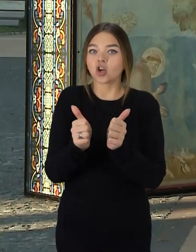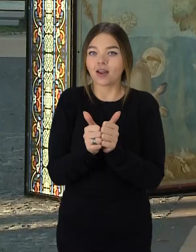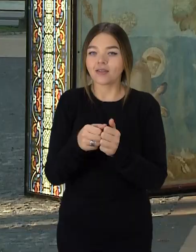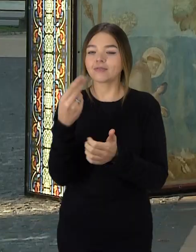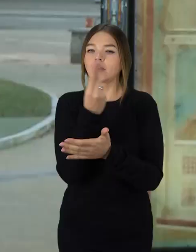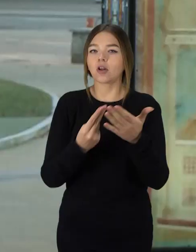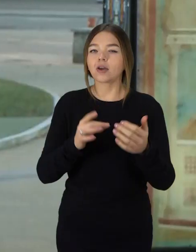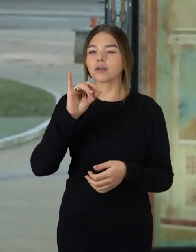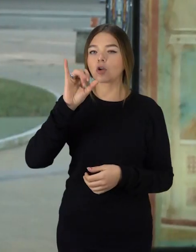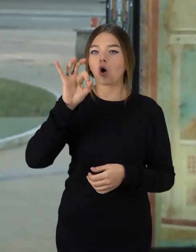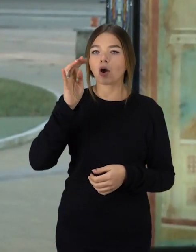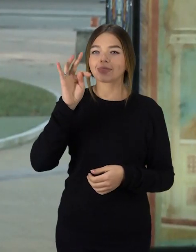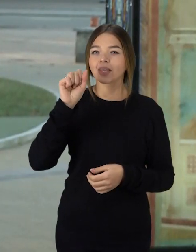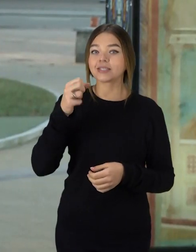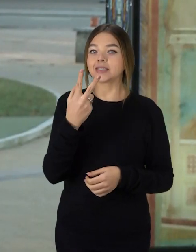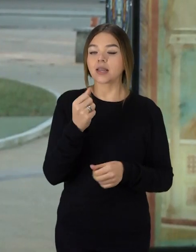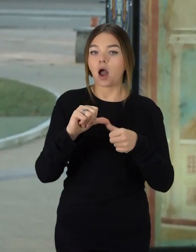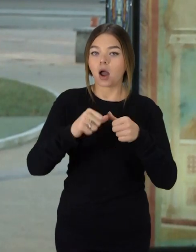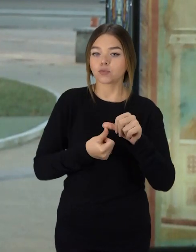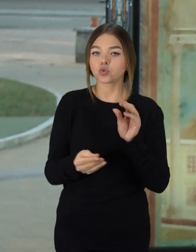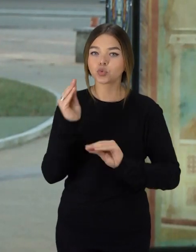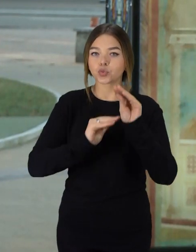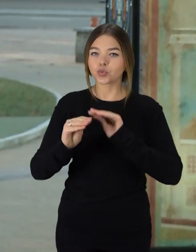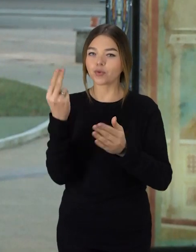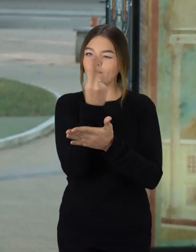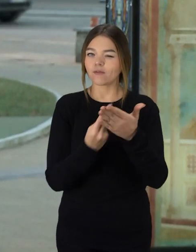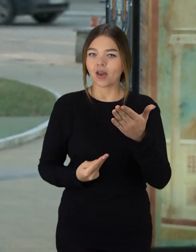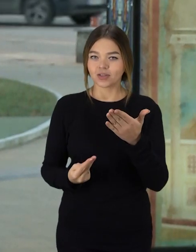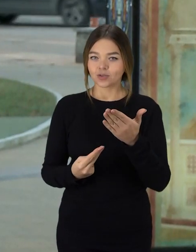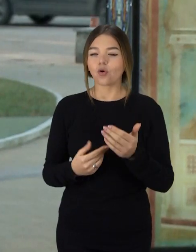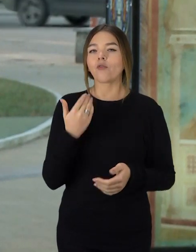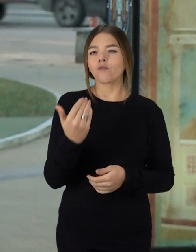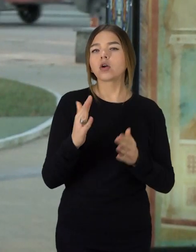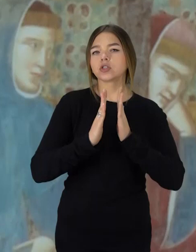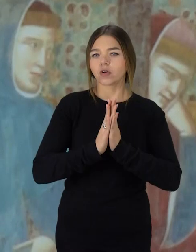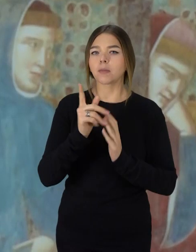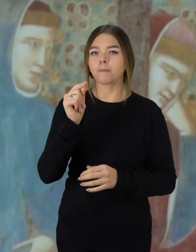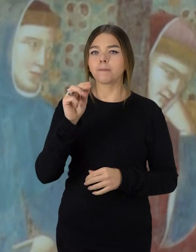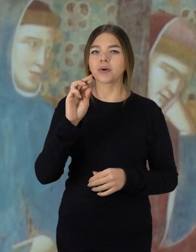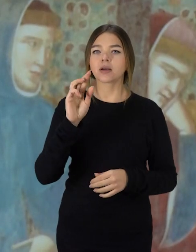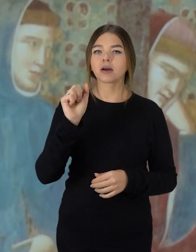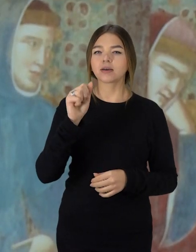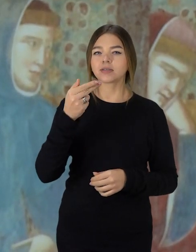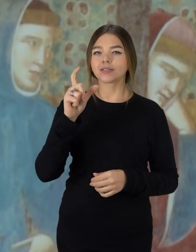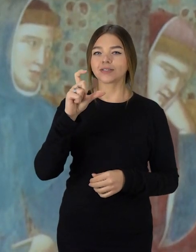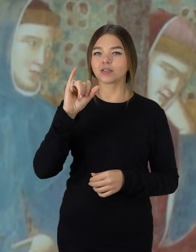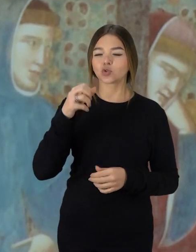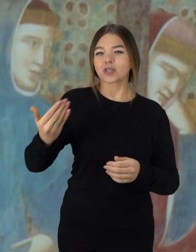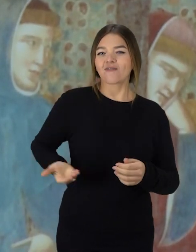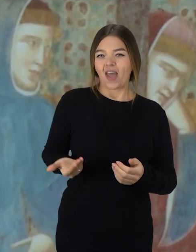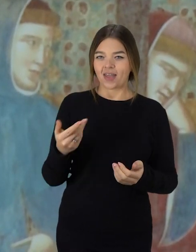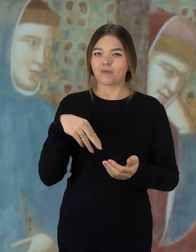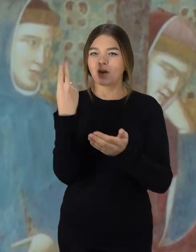dailininko Gioto dar 13 amžiai sukurtų fresko vizduojančių švento pranciškos asyžiečio gyvenimo senas tūrinės